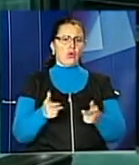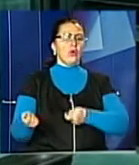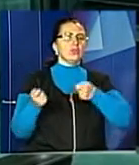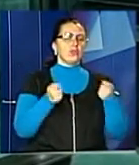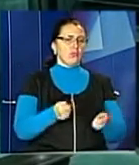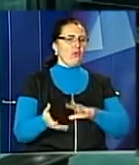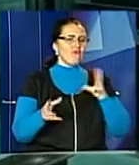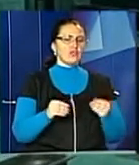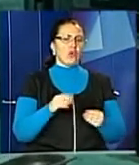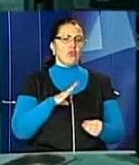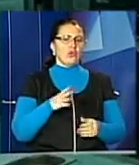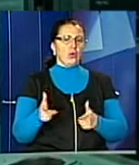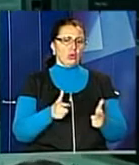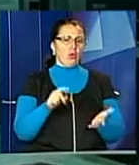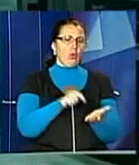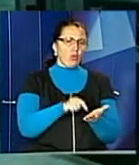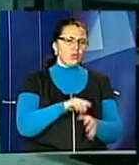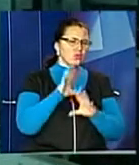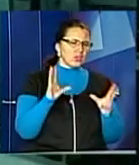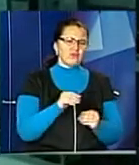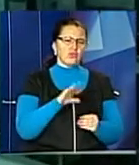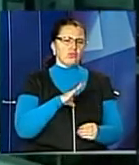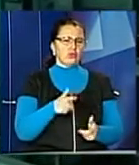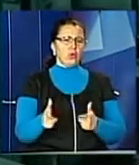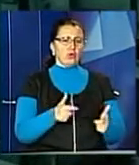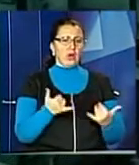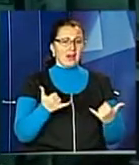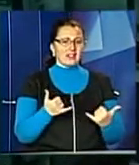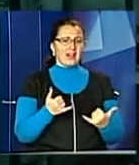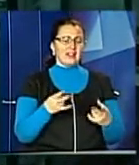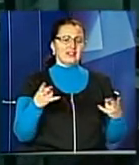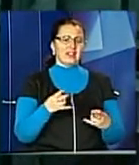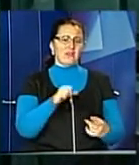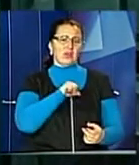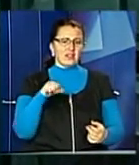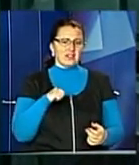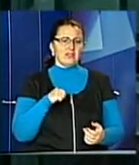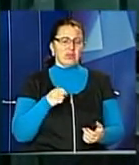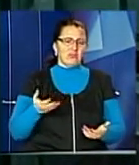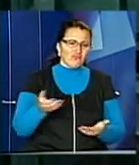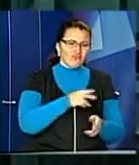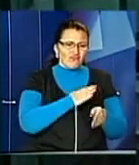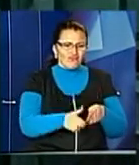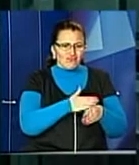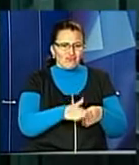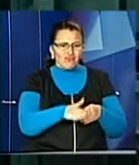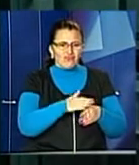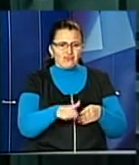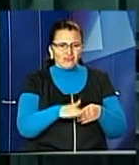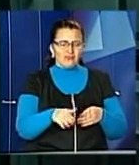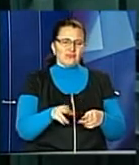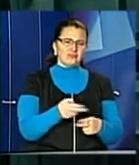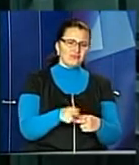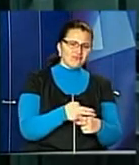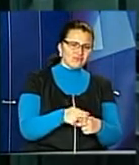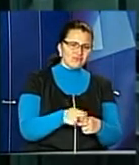все було готове, кури бедро були готові, все було готове. А зараз треба м'ясо збирати, відділяти, котлети